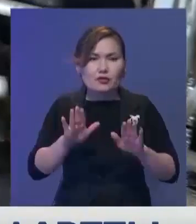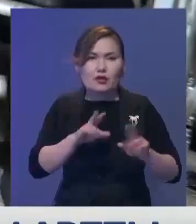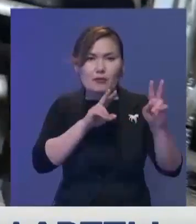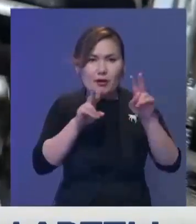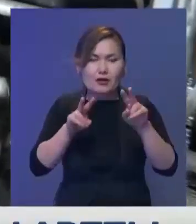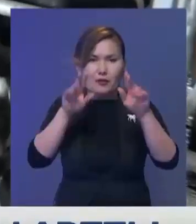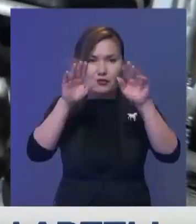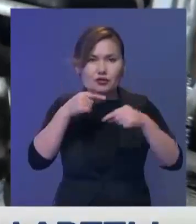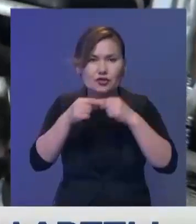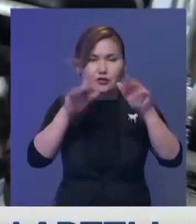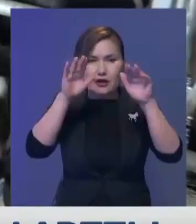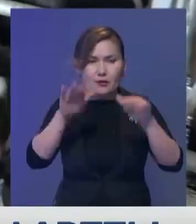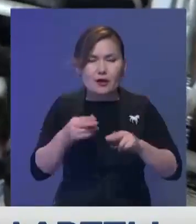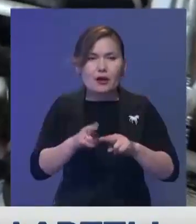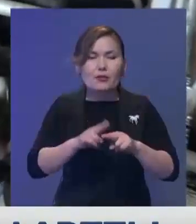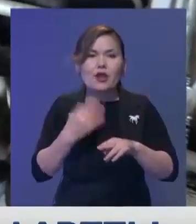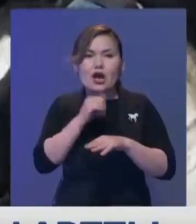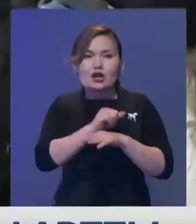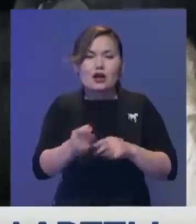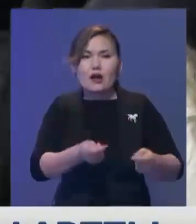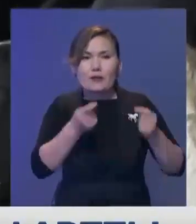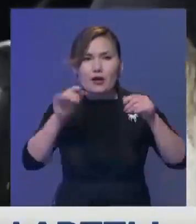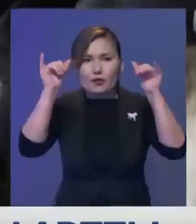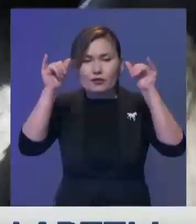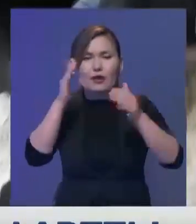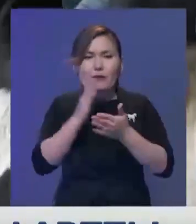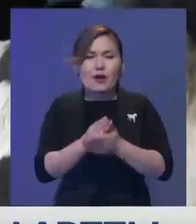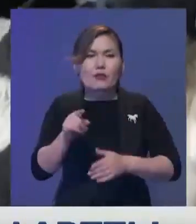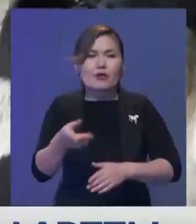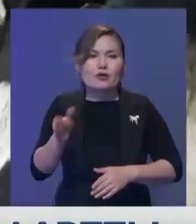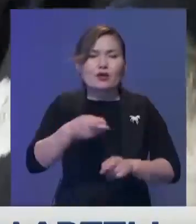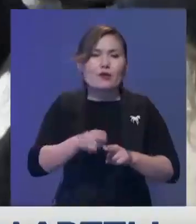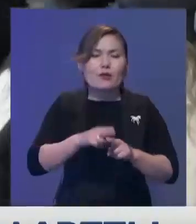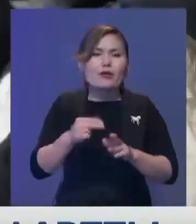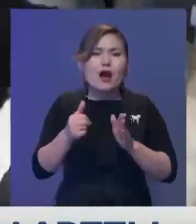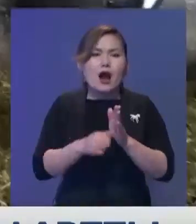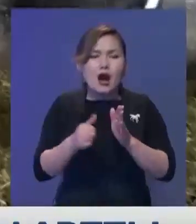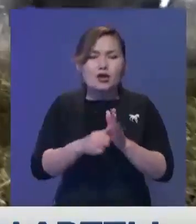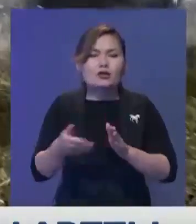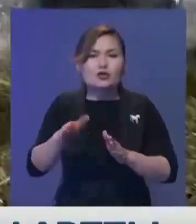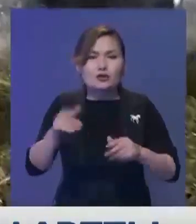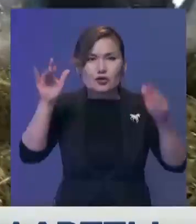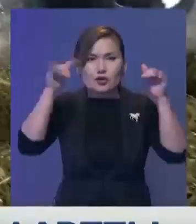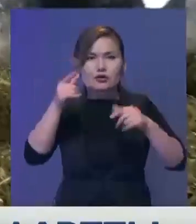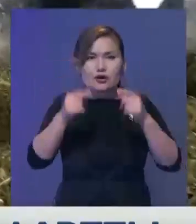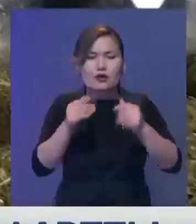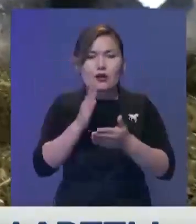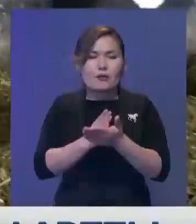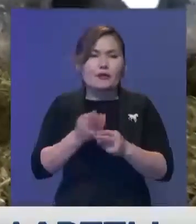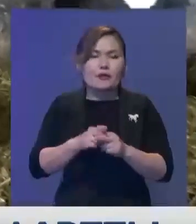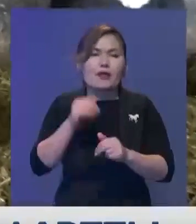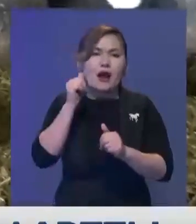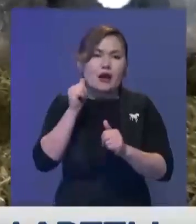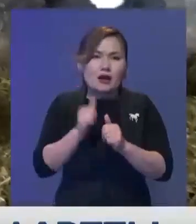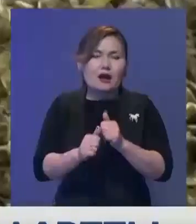Қазір фермада Мажарстанан әкелінген мұңнан астам зенгі баба тұқымы бар. Оның алт жүздейі сауын сүйер. Асыл тұқымды малдың әрғайсы күнне